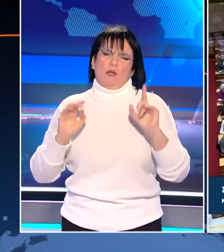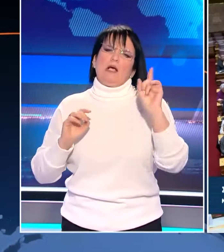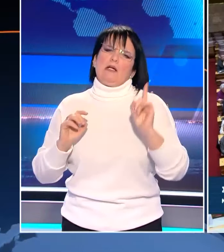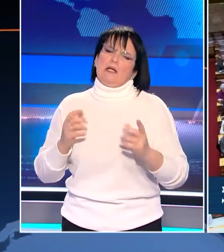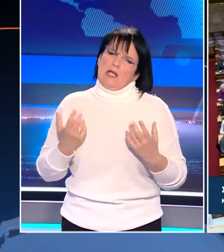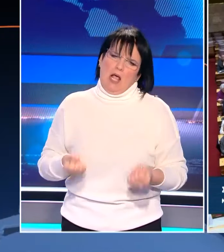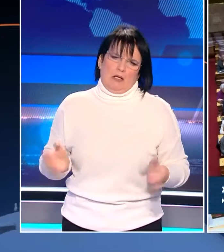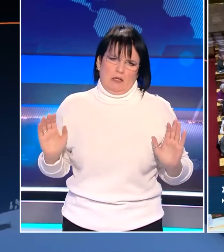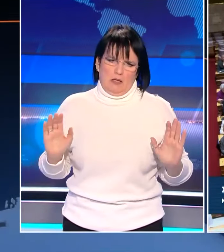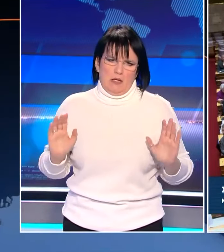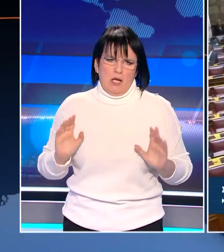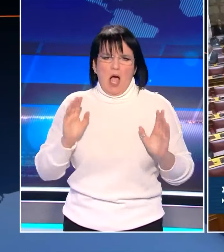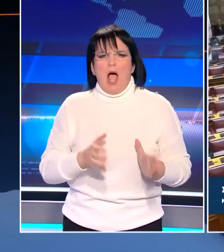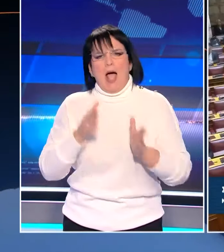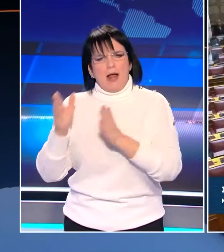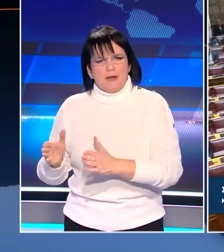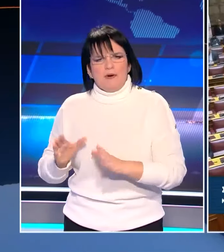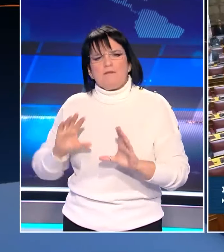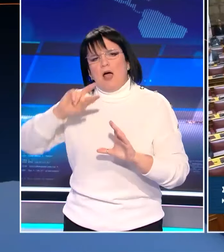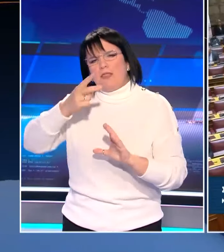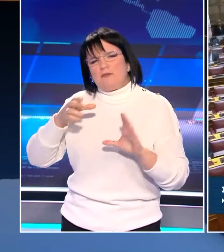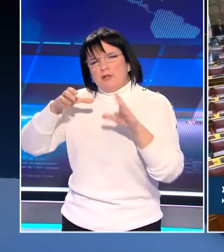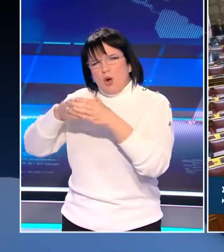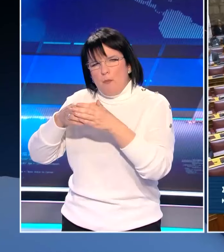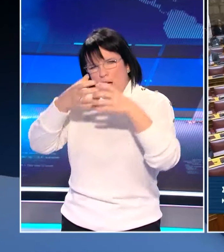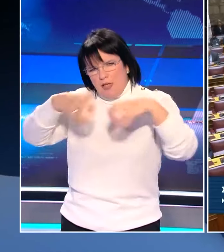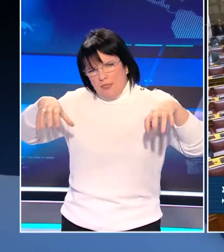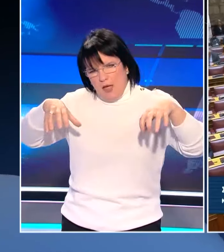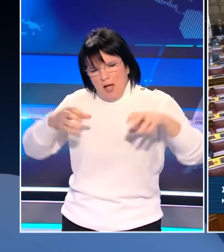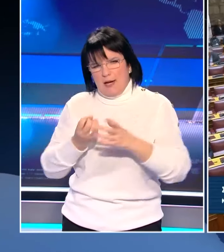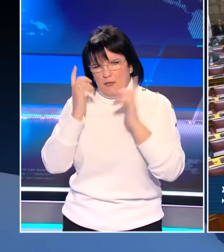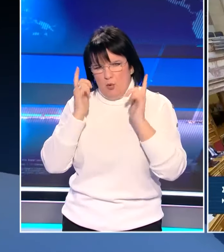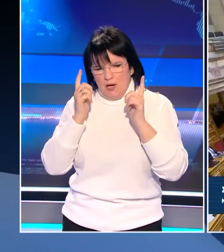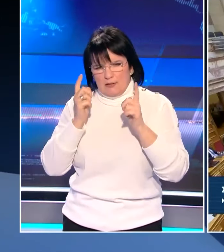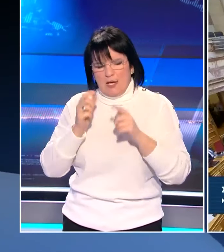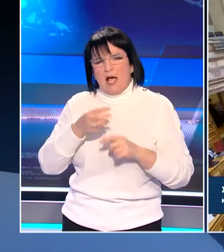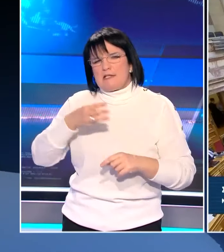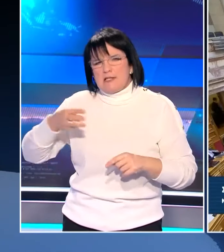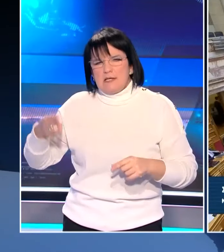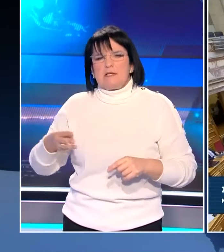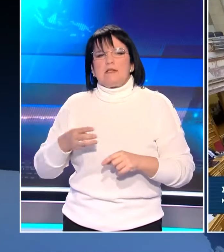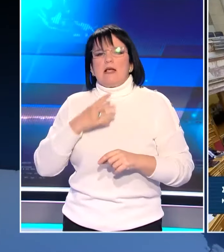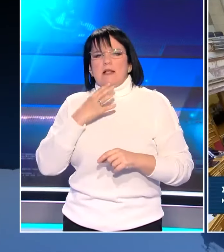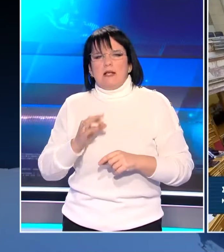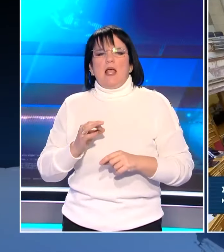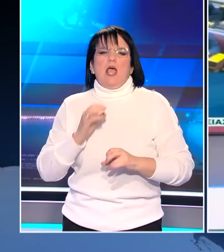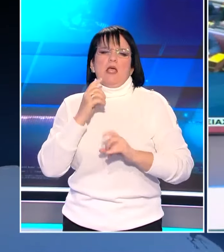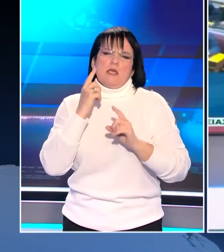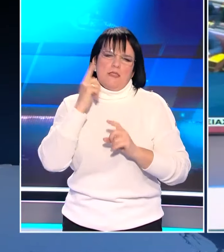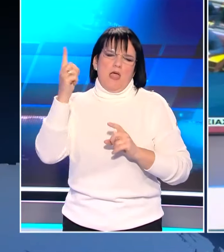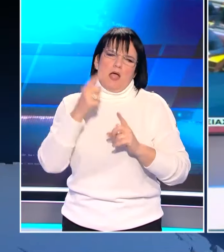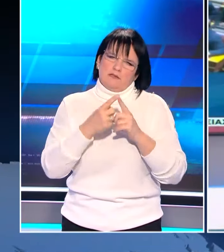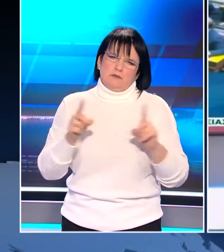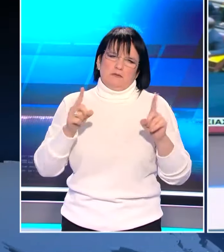Στην αντιπολίτευση πάντως είδαν μια δεύτερη ομάδα μέσα στη Νέα Δημοκρατία, αλλά και ιδεολογική πλατφόρμα από τον Αντώνη Σαμαρά.